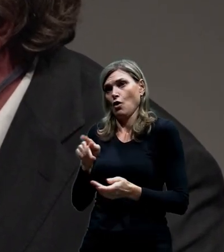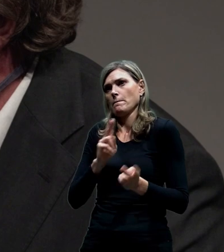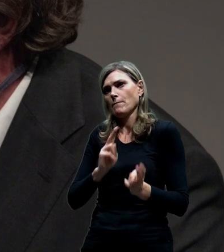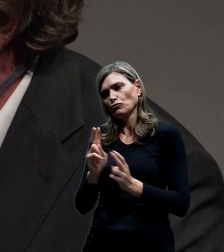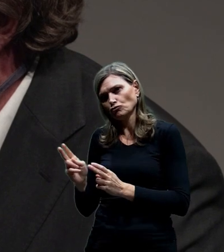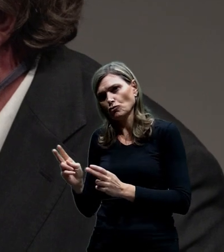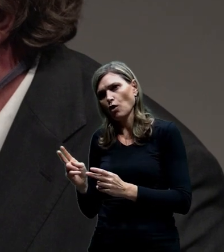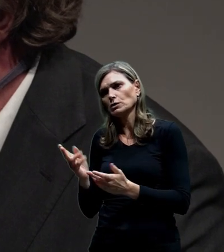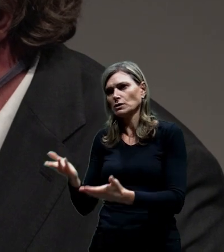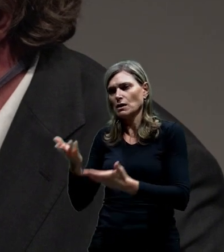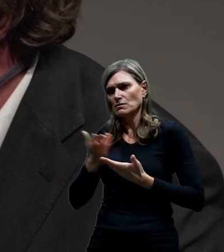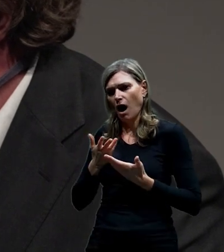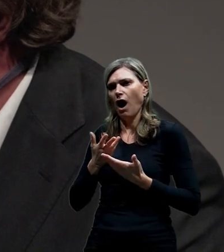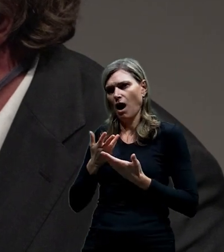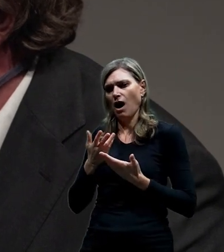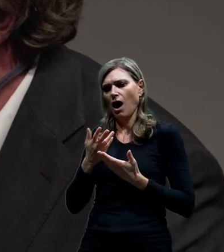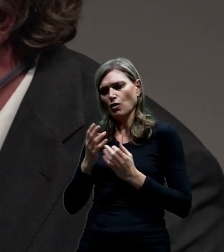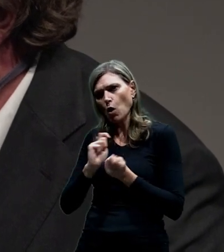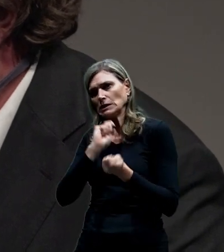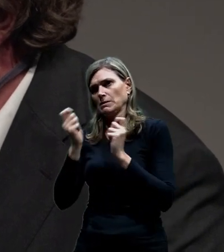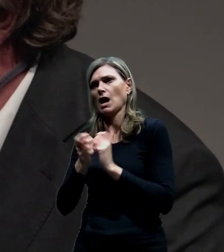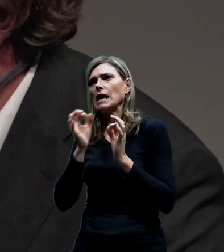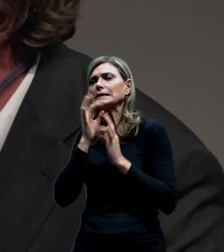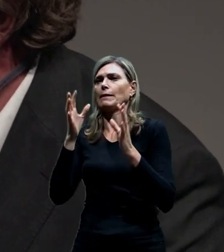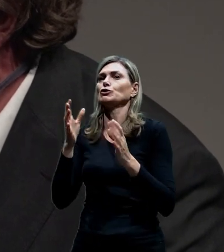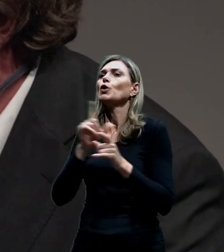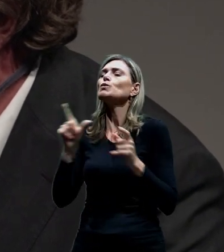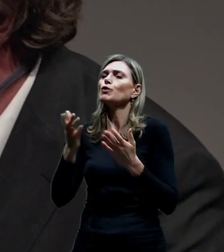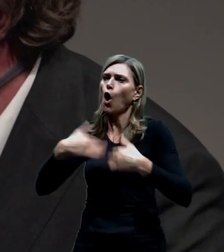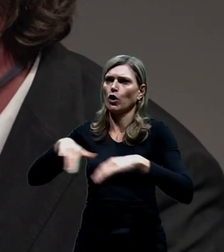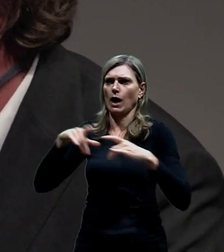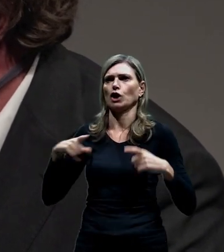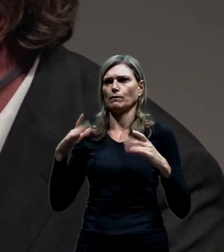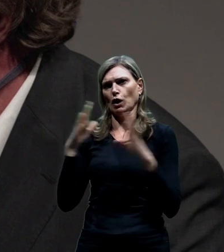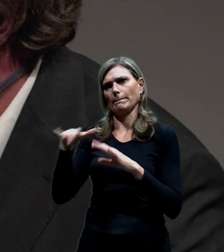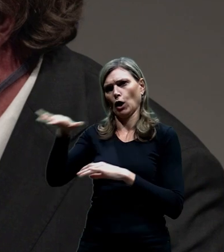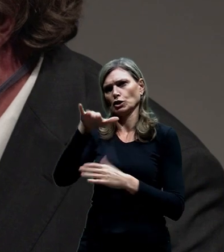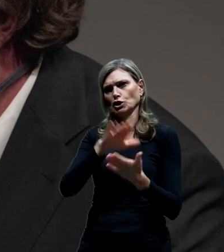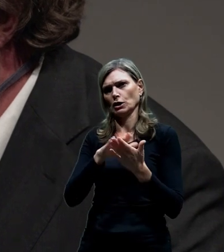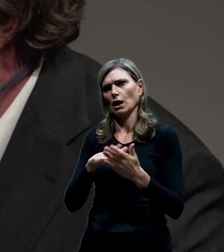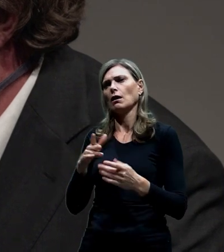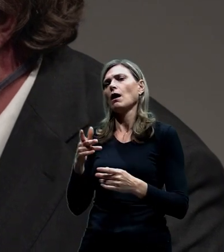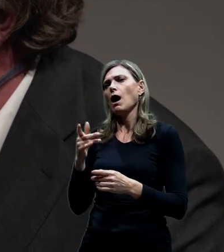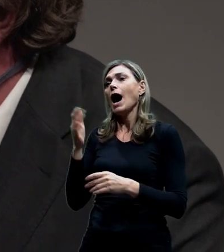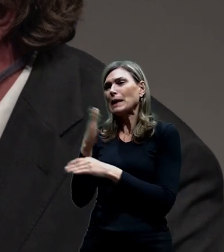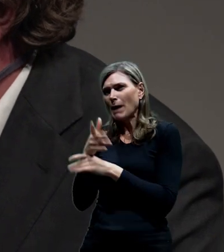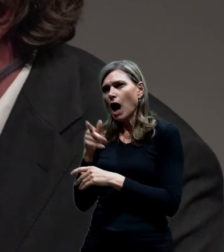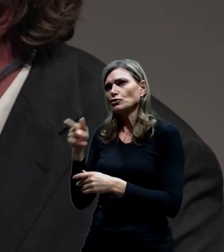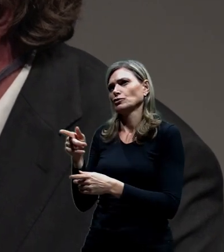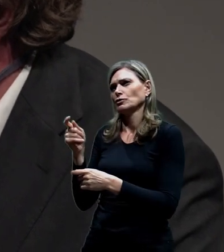přinést významně jako vylepšení ve vztahu k životnímu prostředí a třeba ta rybářka i k obyvatelům.